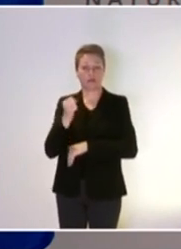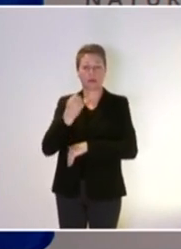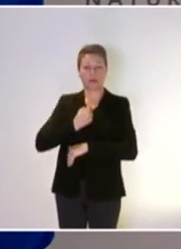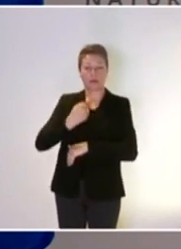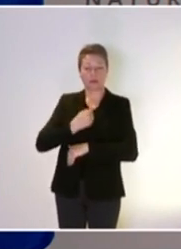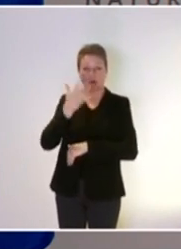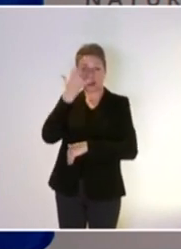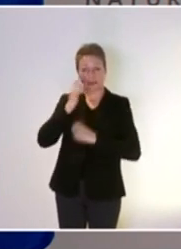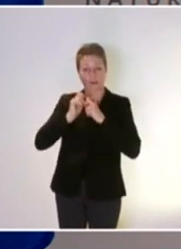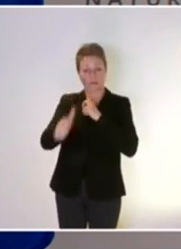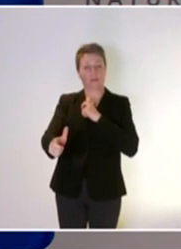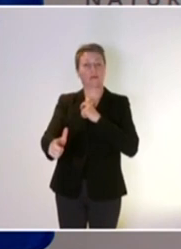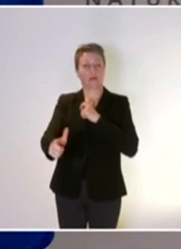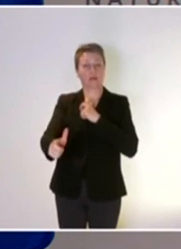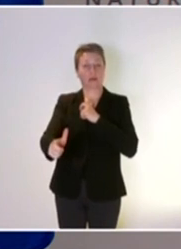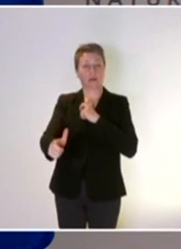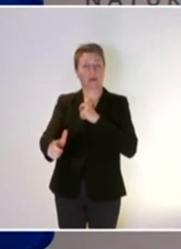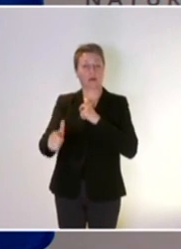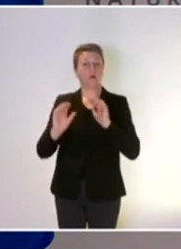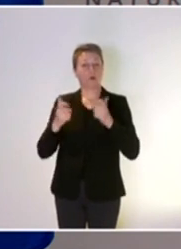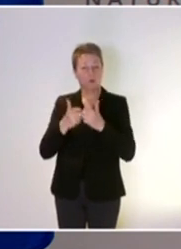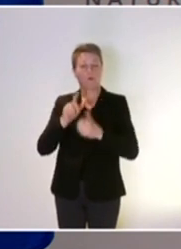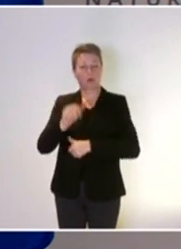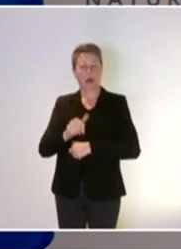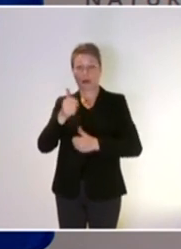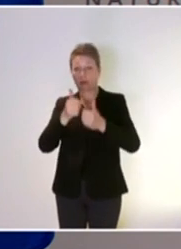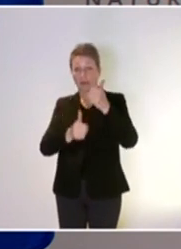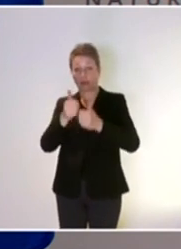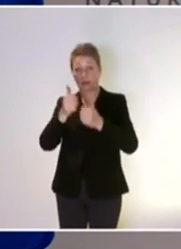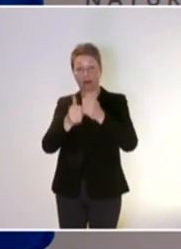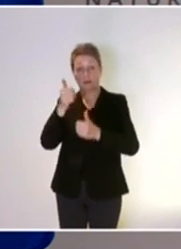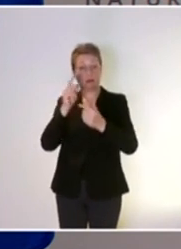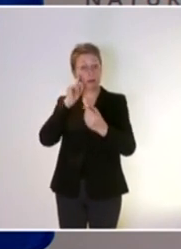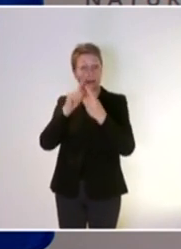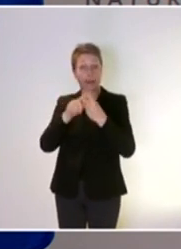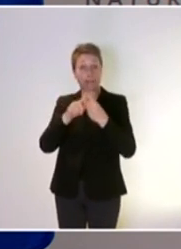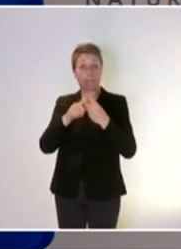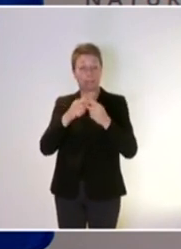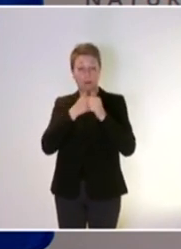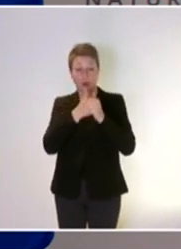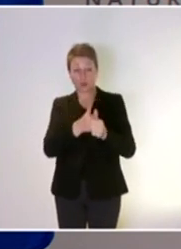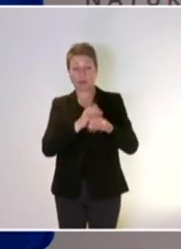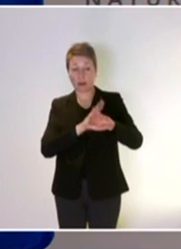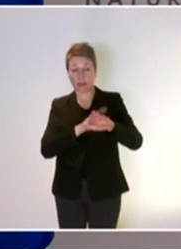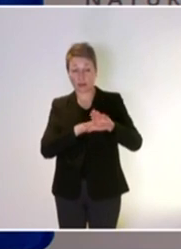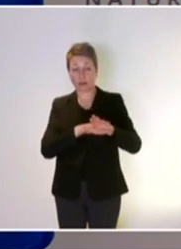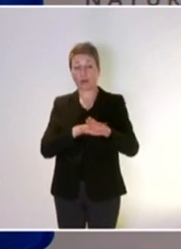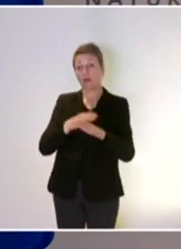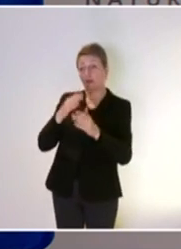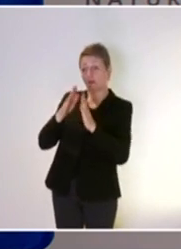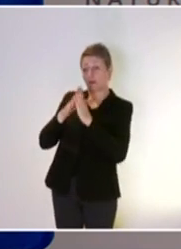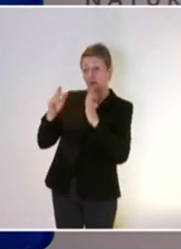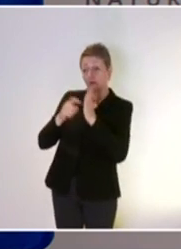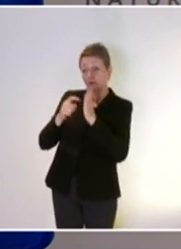catastrophes qu'elle peut générer donc ces défis-là font que et sur le volet du suivi des indicateurs et sur le volet financement